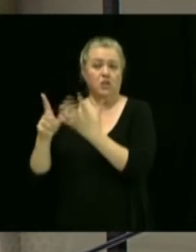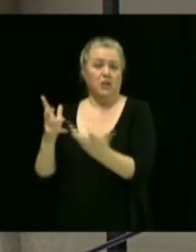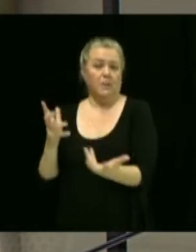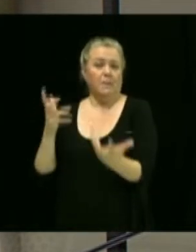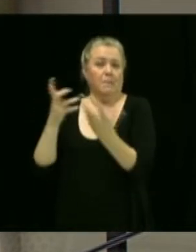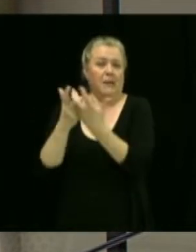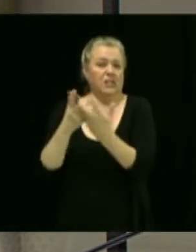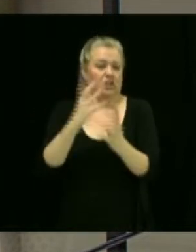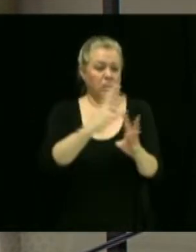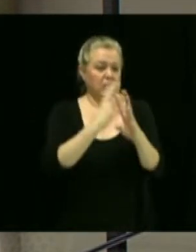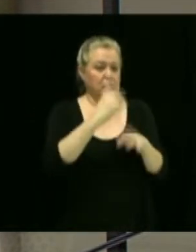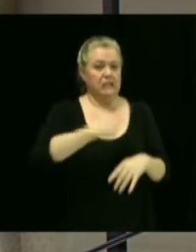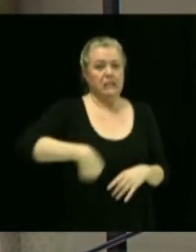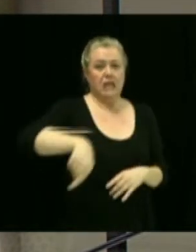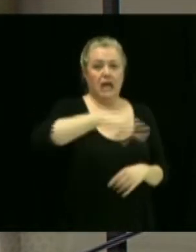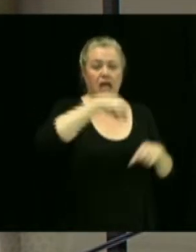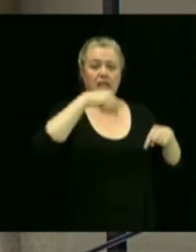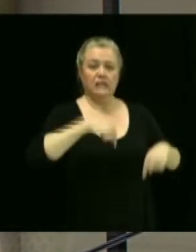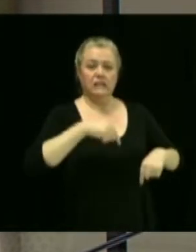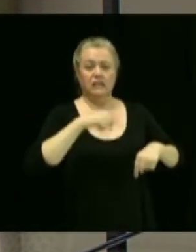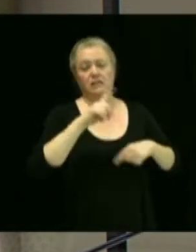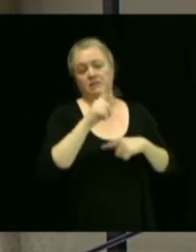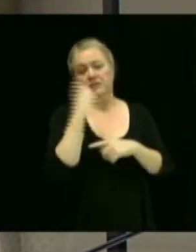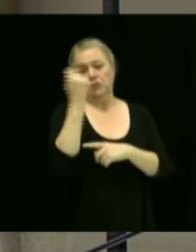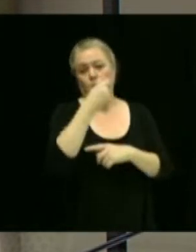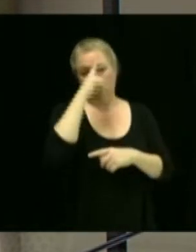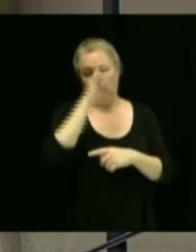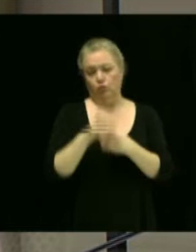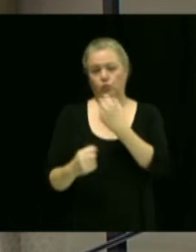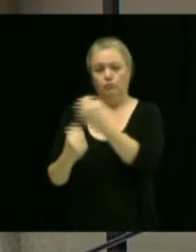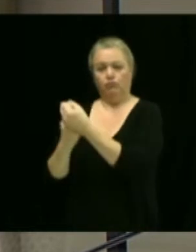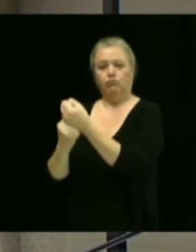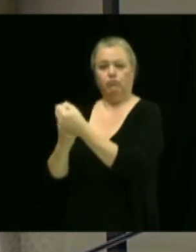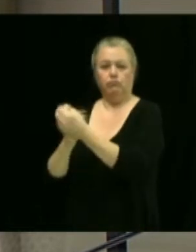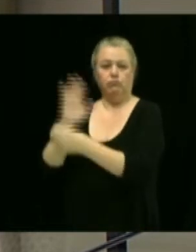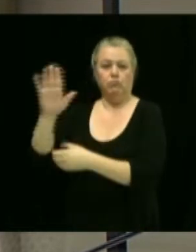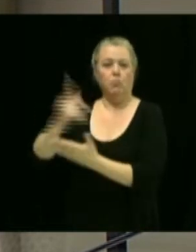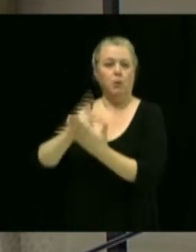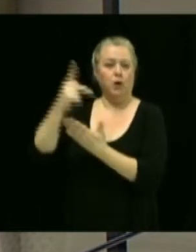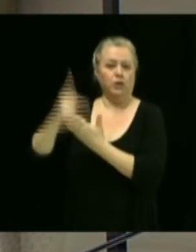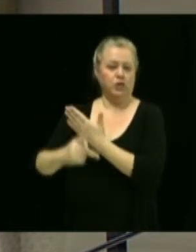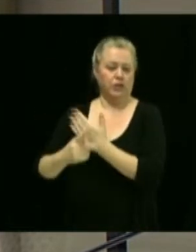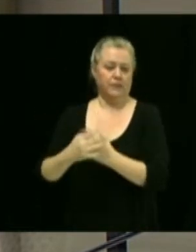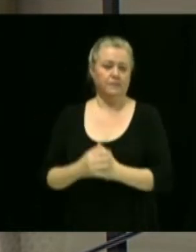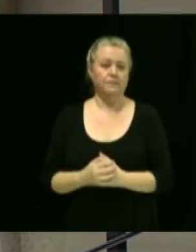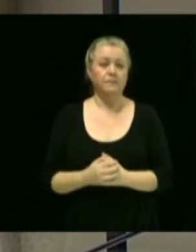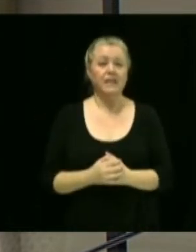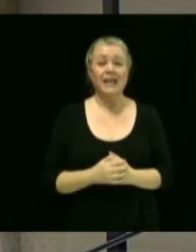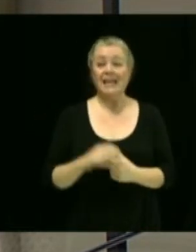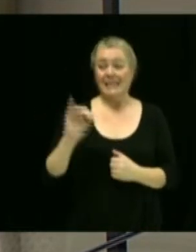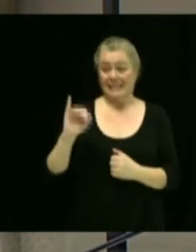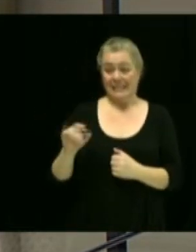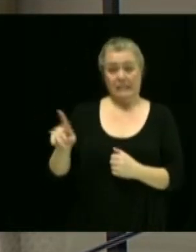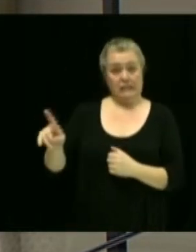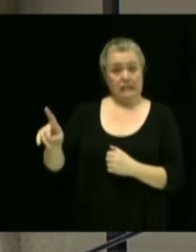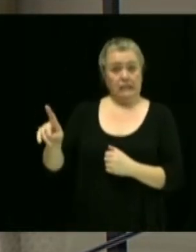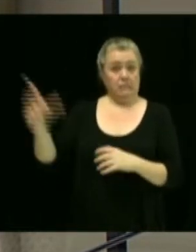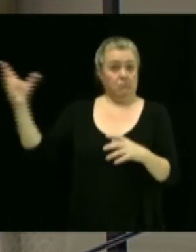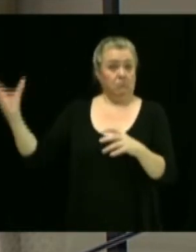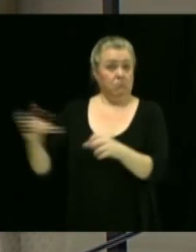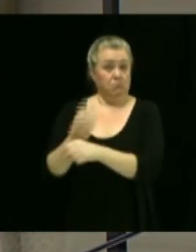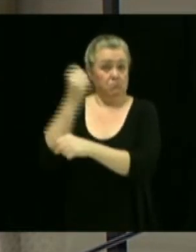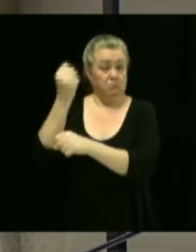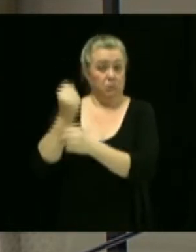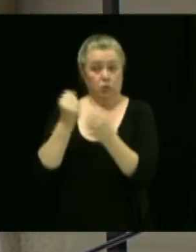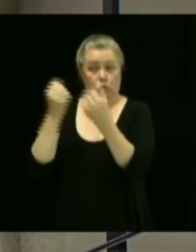la Ville appuiera le projet du Collège Claretain. Et également, si la subvention est octroyée, nous verrons à